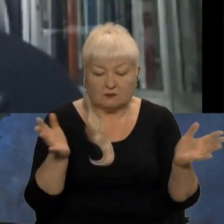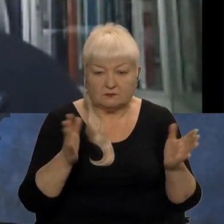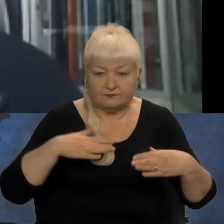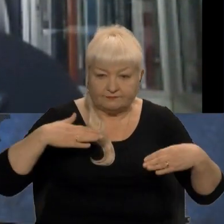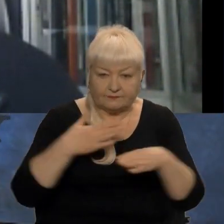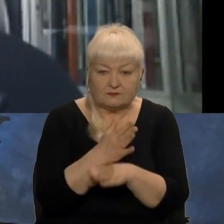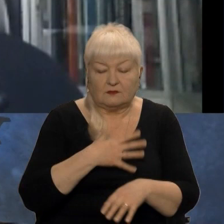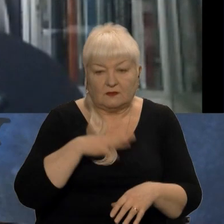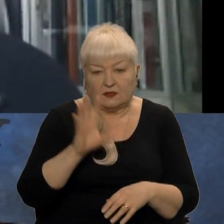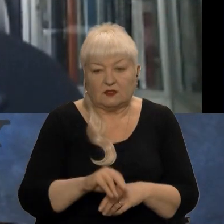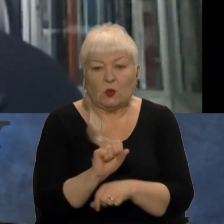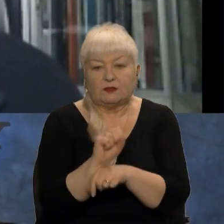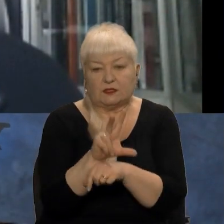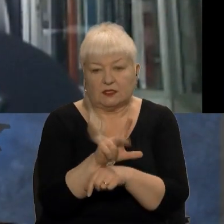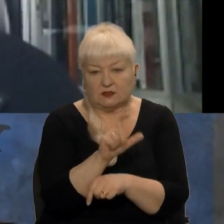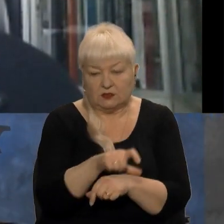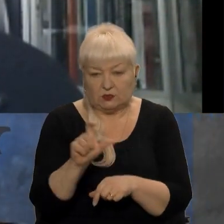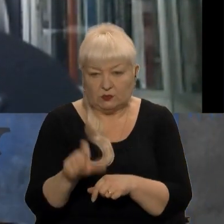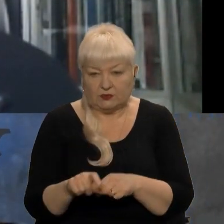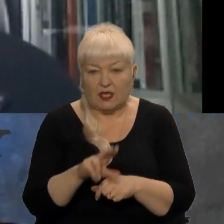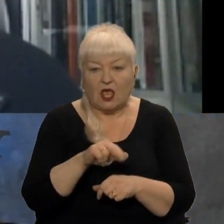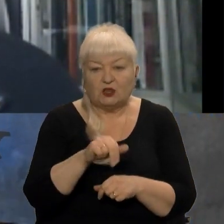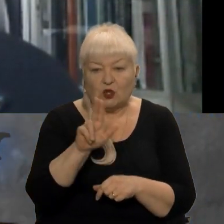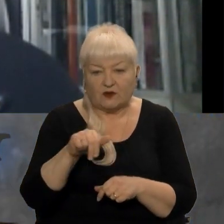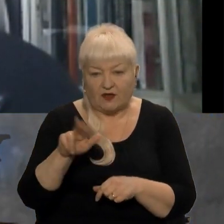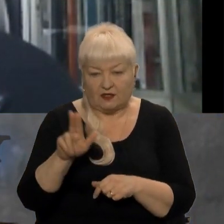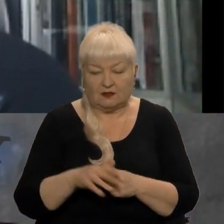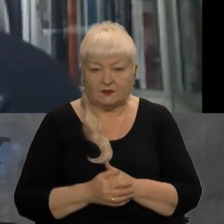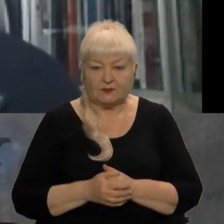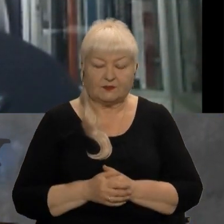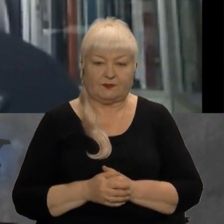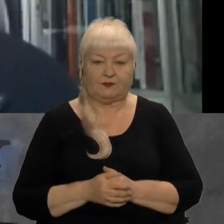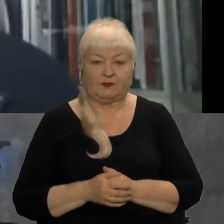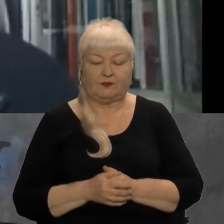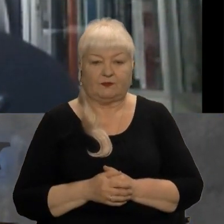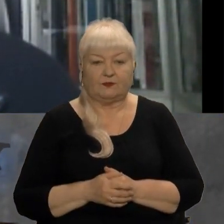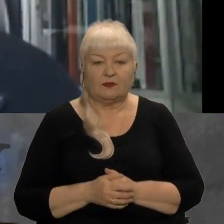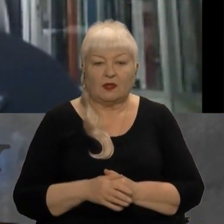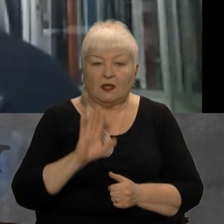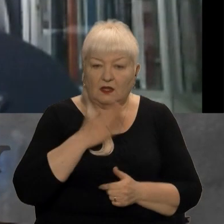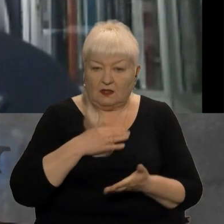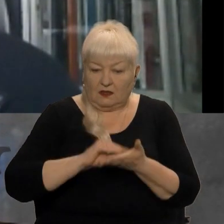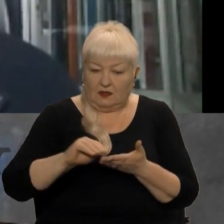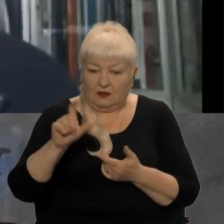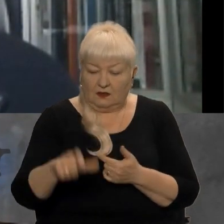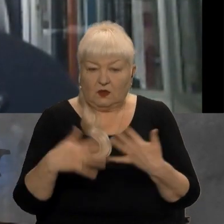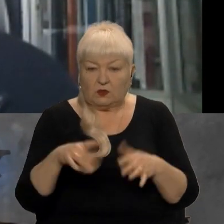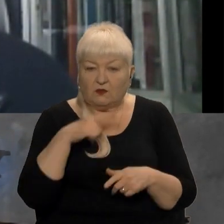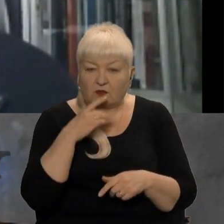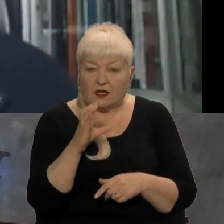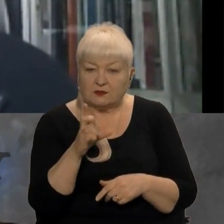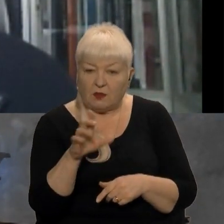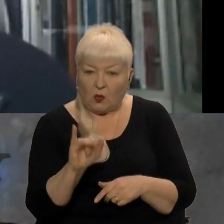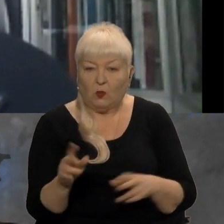загинуло при цьому 13 людей в Норвегії. Пане Валерій, власне, моя колега Олеся вже говорила, що Служба безпеки